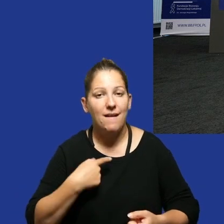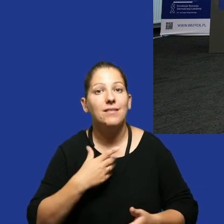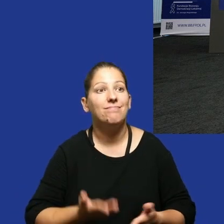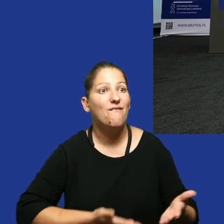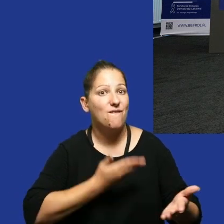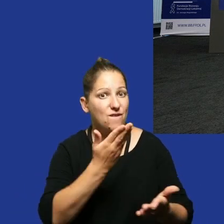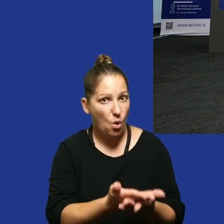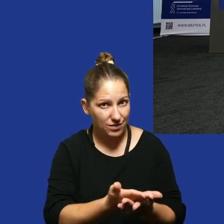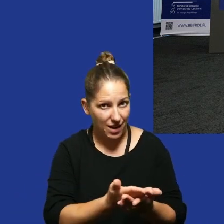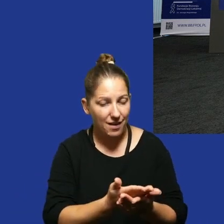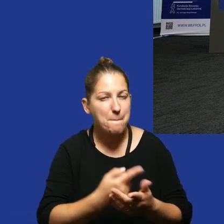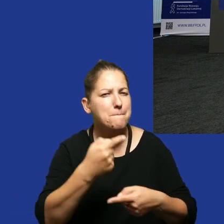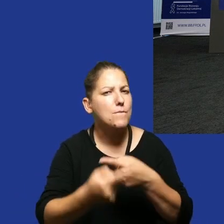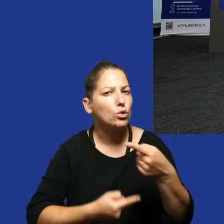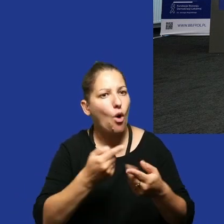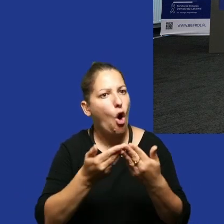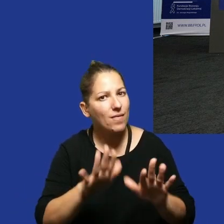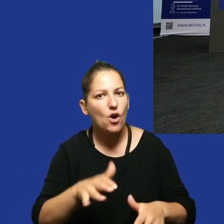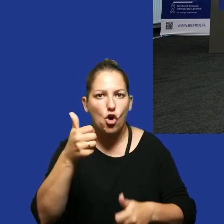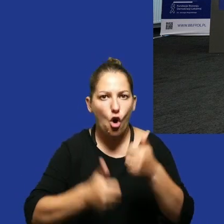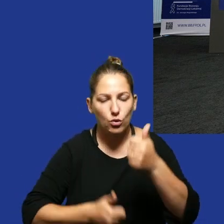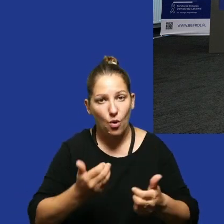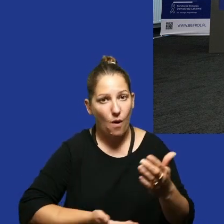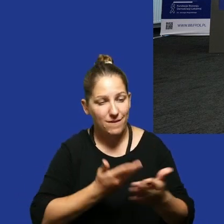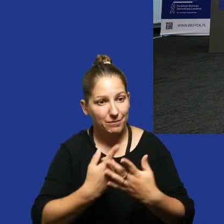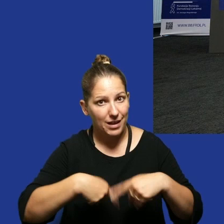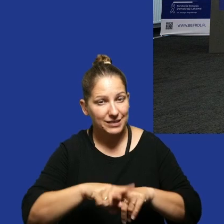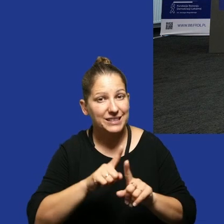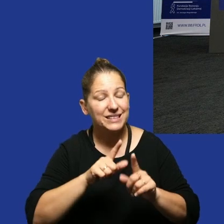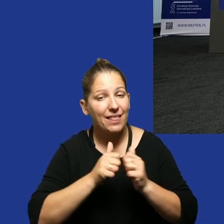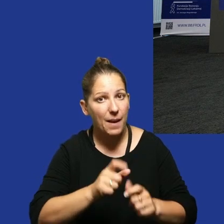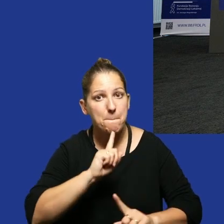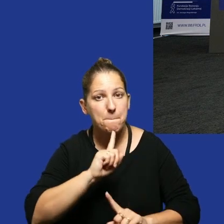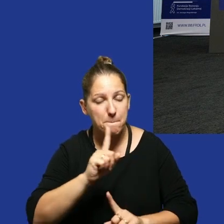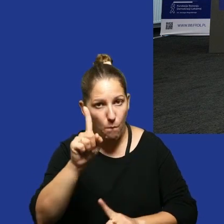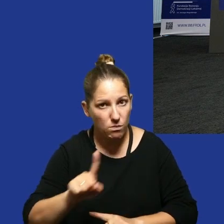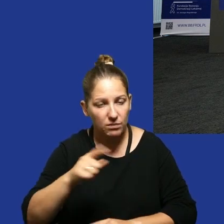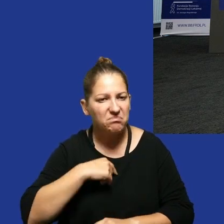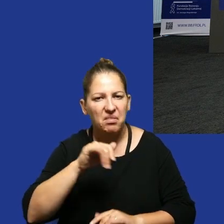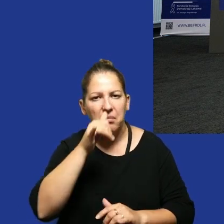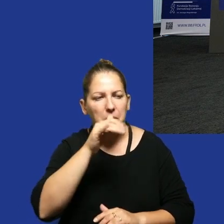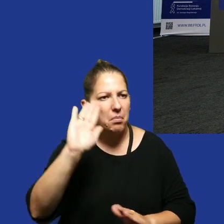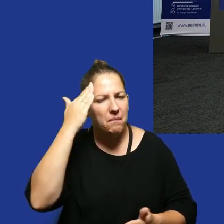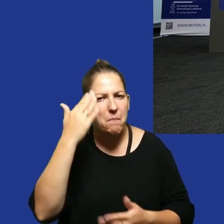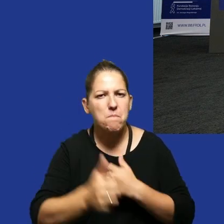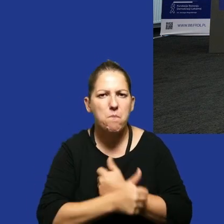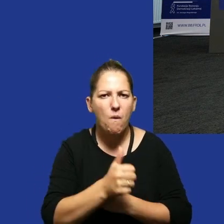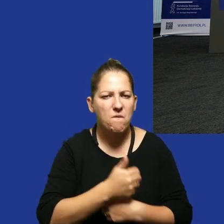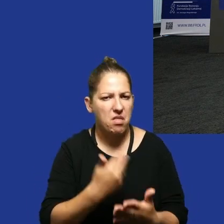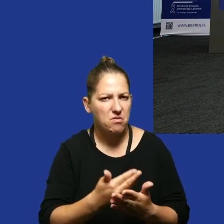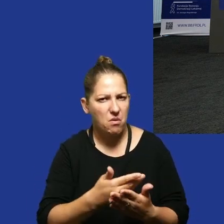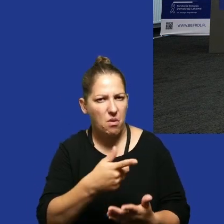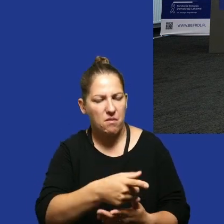wniosek w procedurze otwartego konkursu ofert na realizację zadań publicznych, nie mogliśmy się dowiedzieć, jakie były powody, motywy